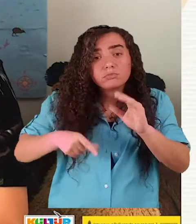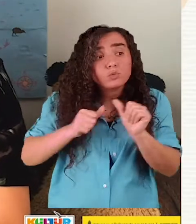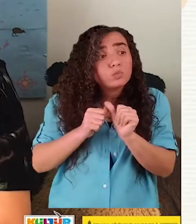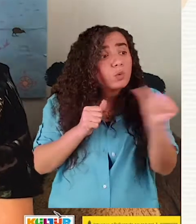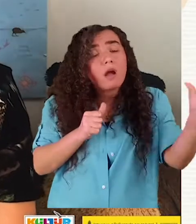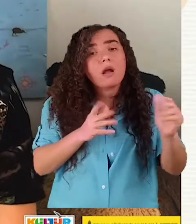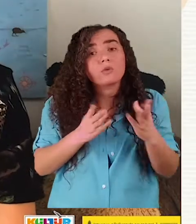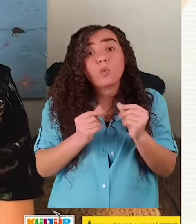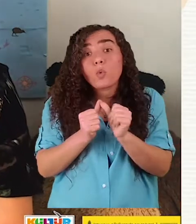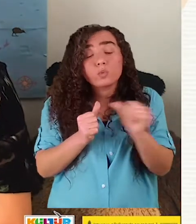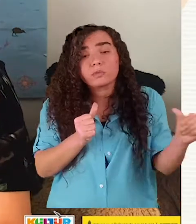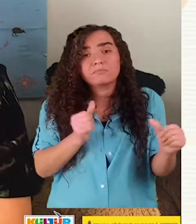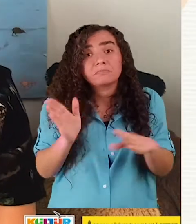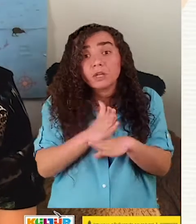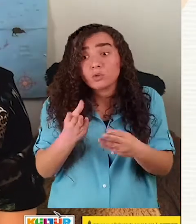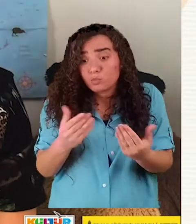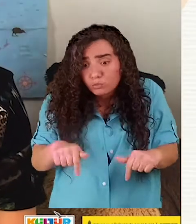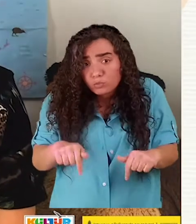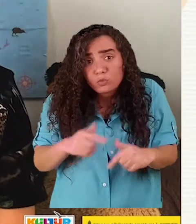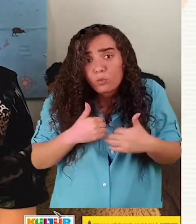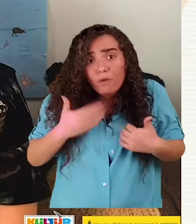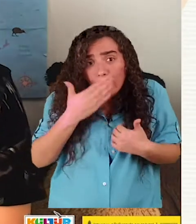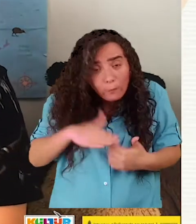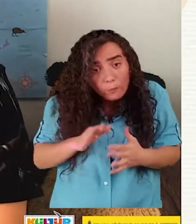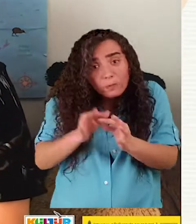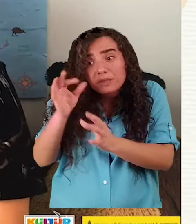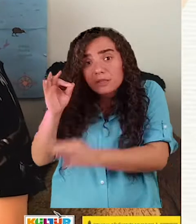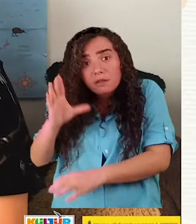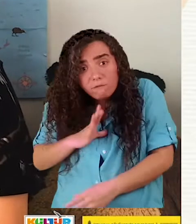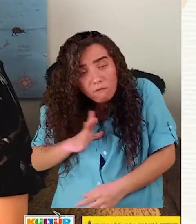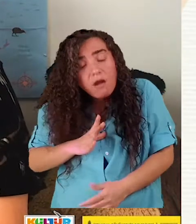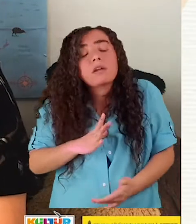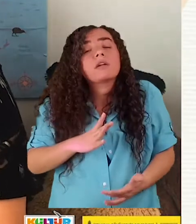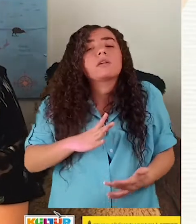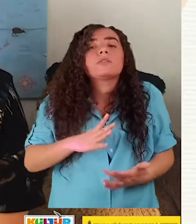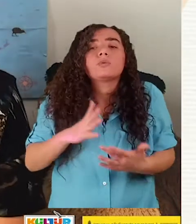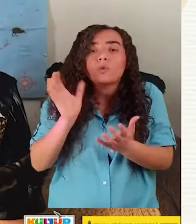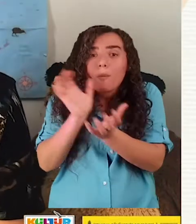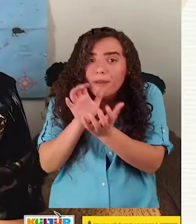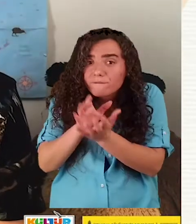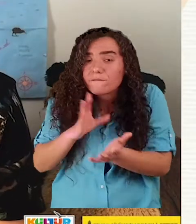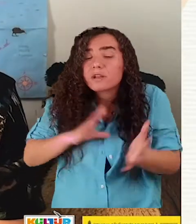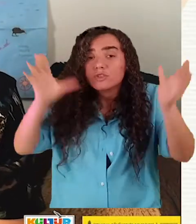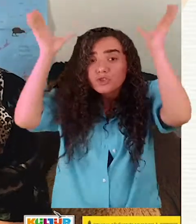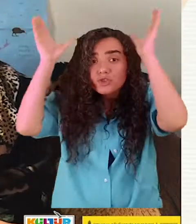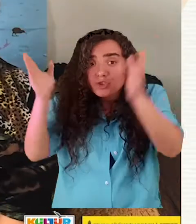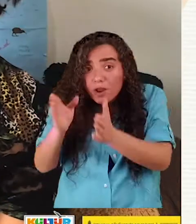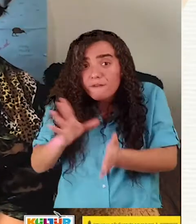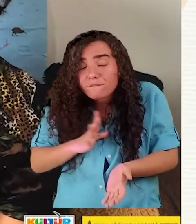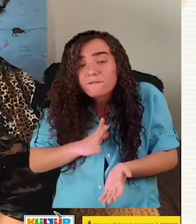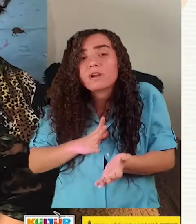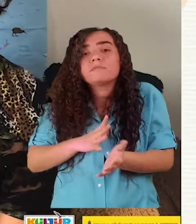var, köpekler var, ceylanlar var, salyangozlar var ya da kuru yapraklar.